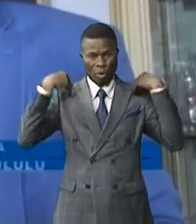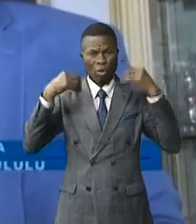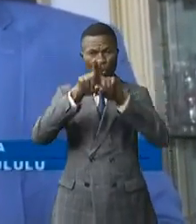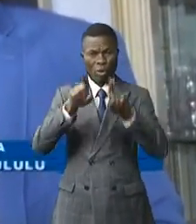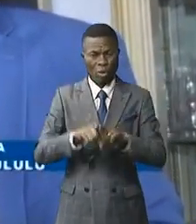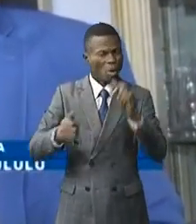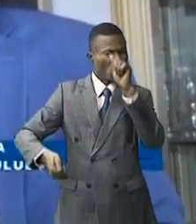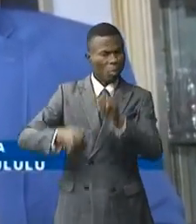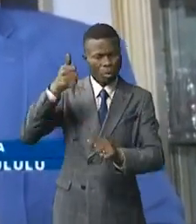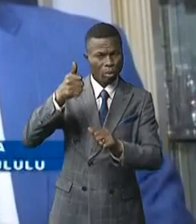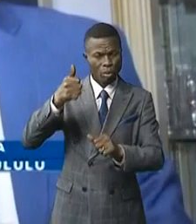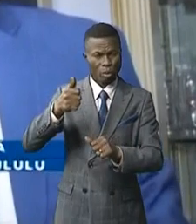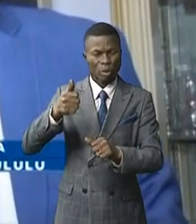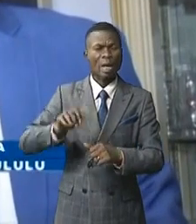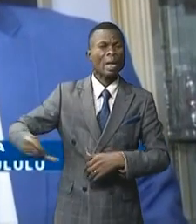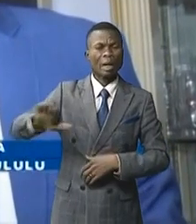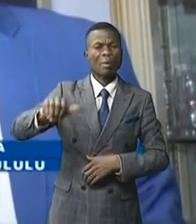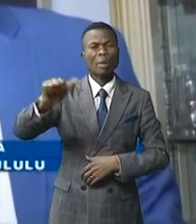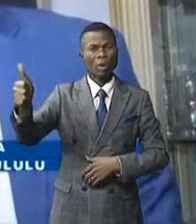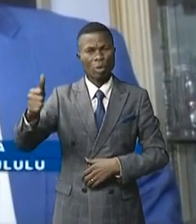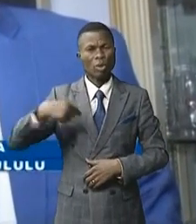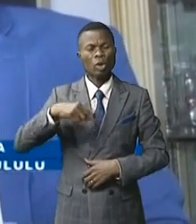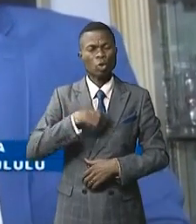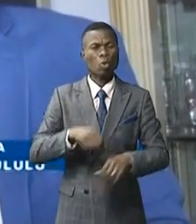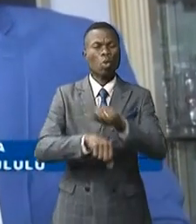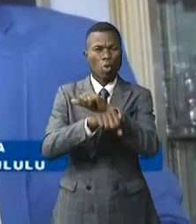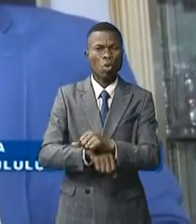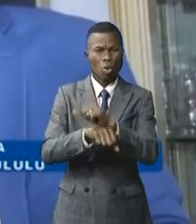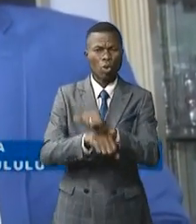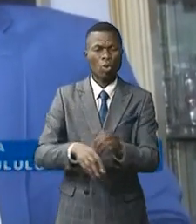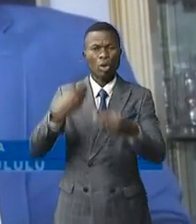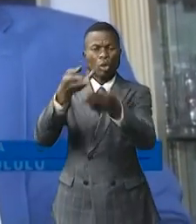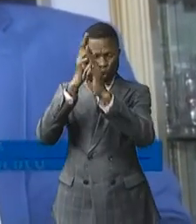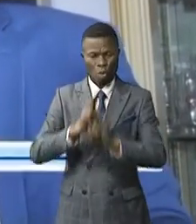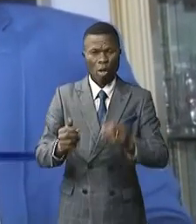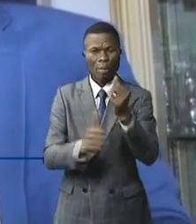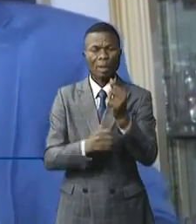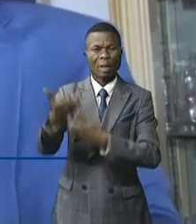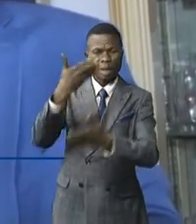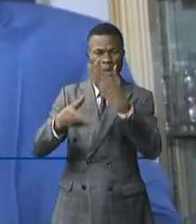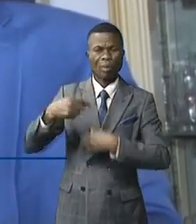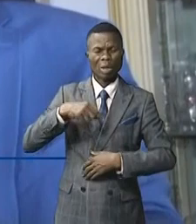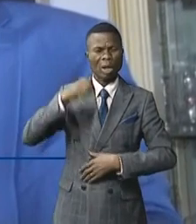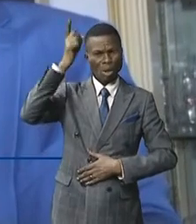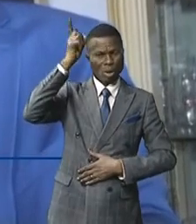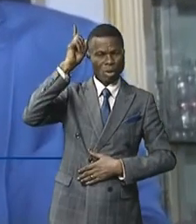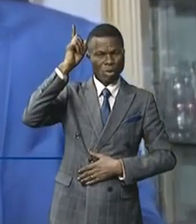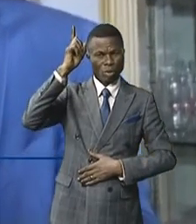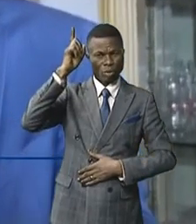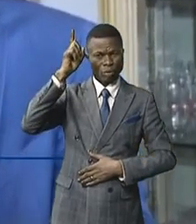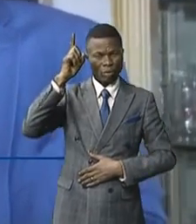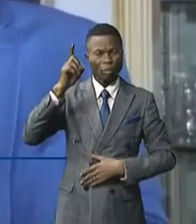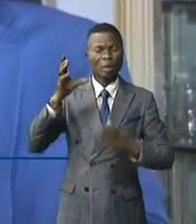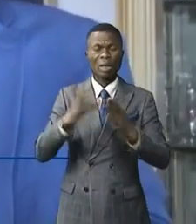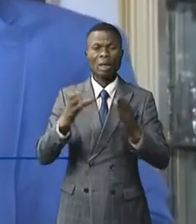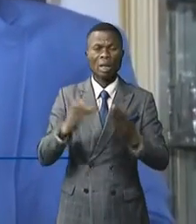même au-delà de nos frontières, que nous avons toujours l'habitude d'honorer ceux qui nous ont précédés avec pompe et tambour